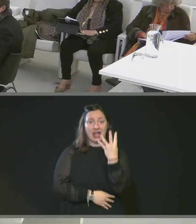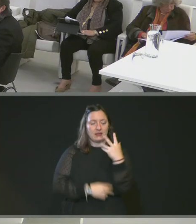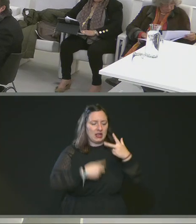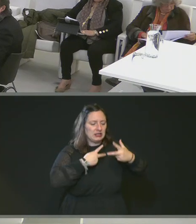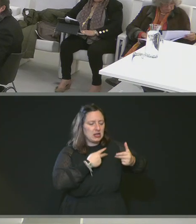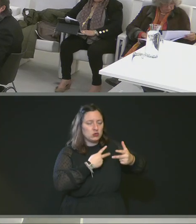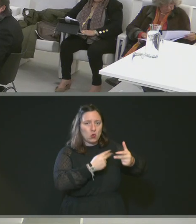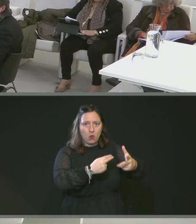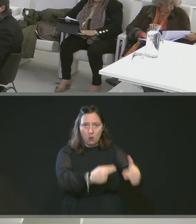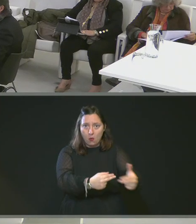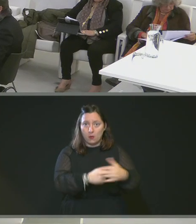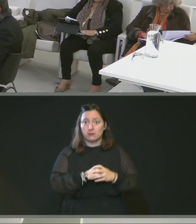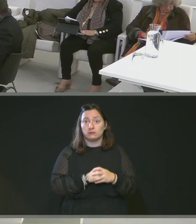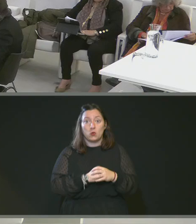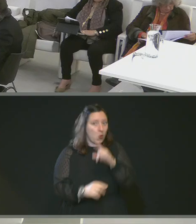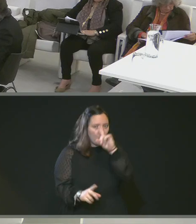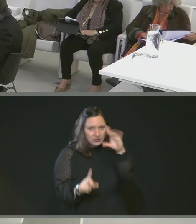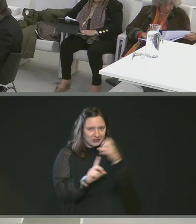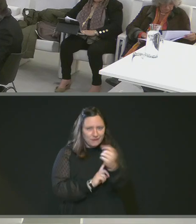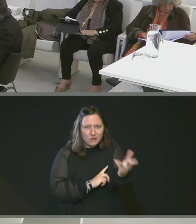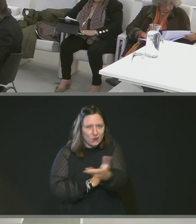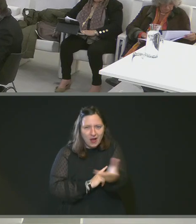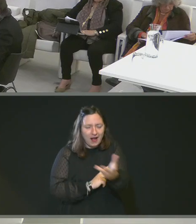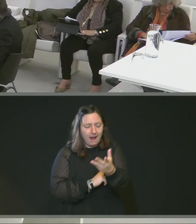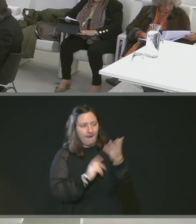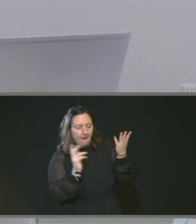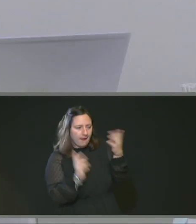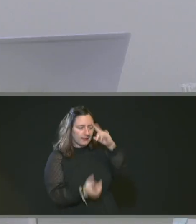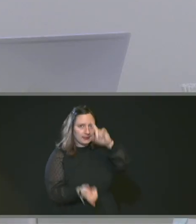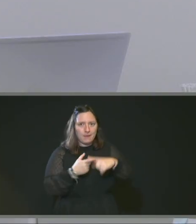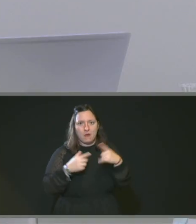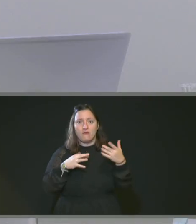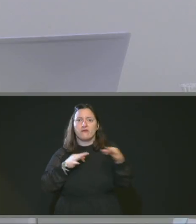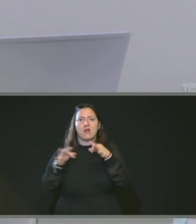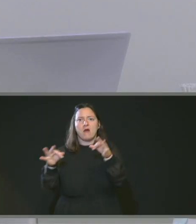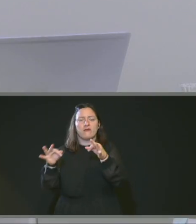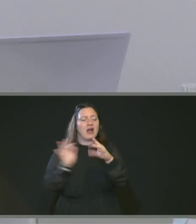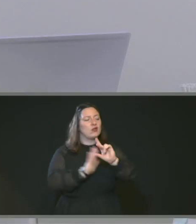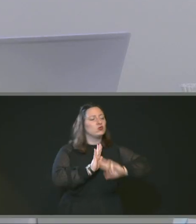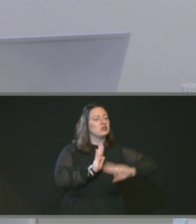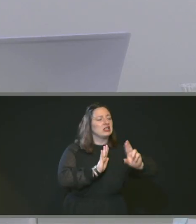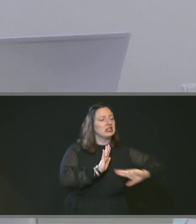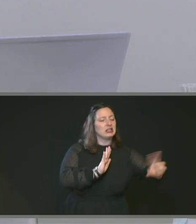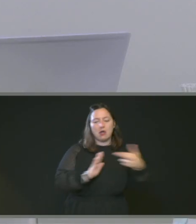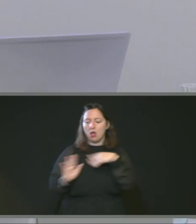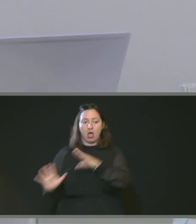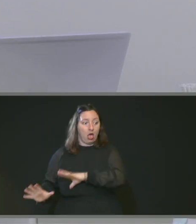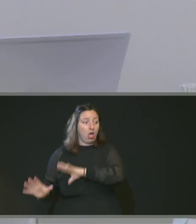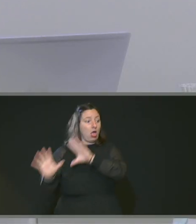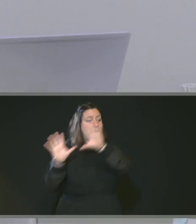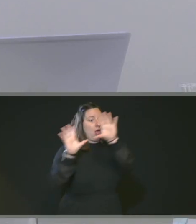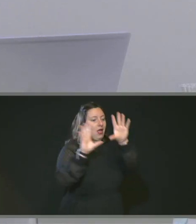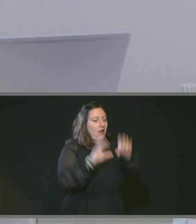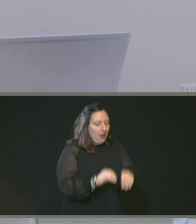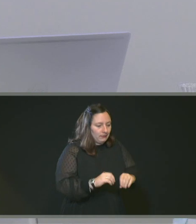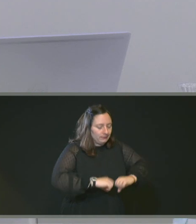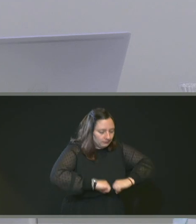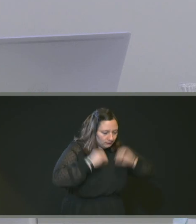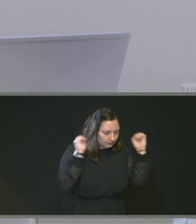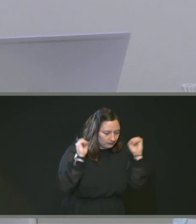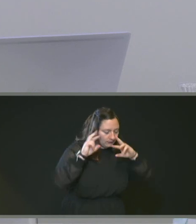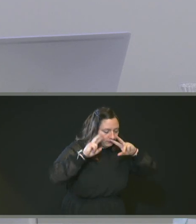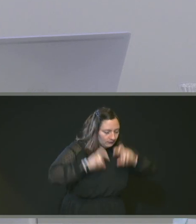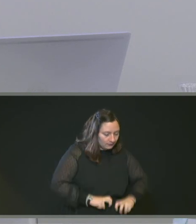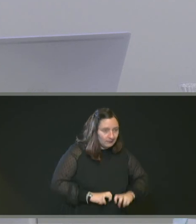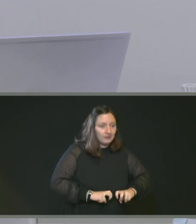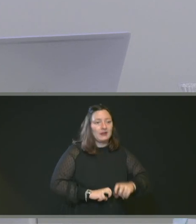objectif de donner une place au fleuve dans l'histoire industrielle sans se limiter aux infrastructures portuaires. Donc, le fleuve industriel, des bassins industriels au fil